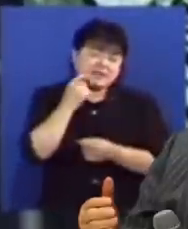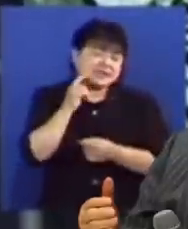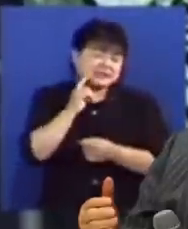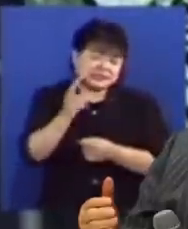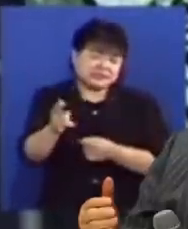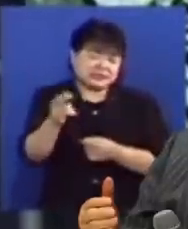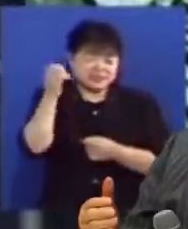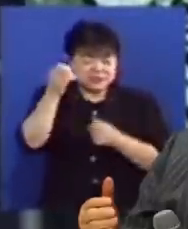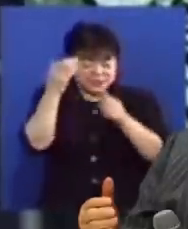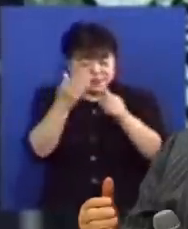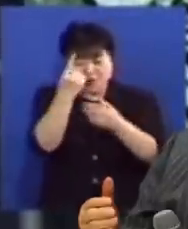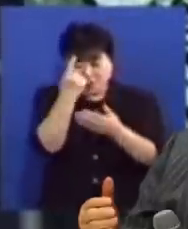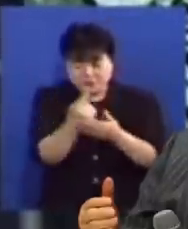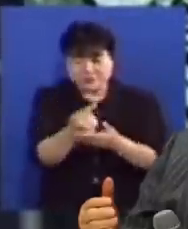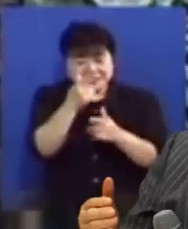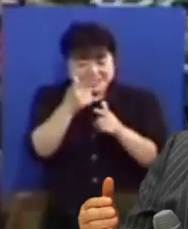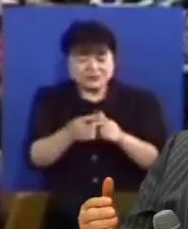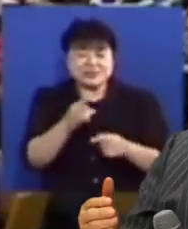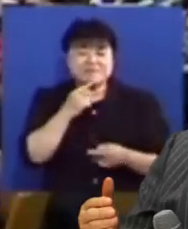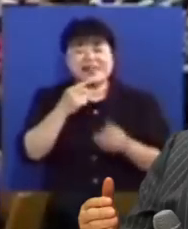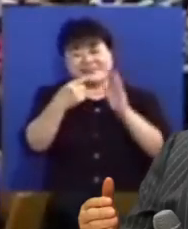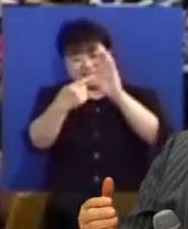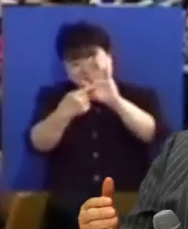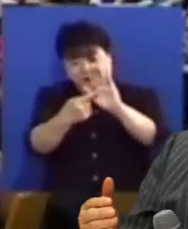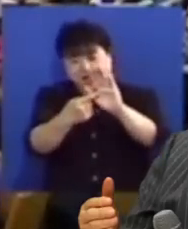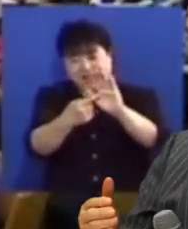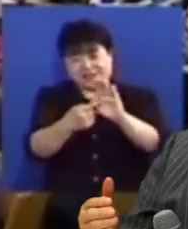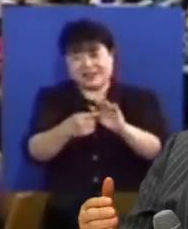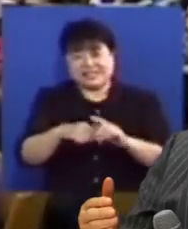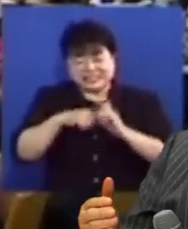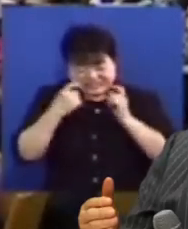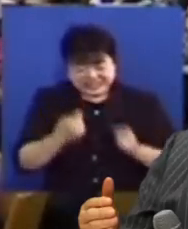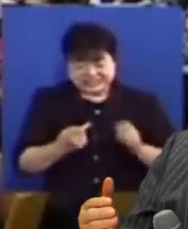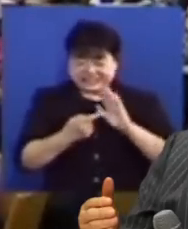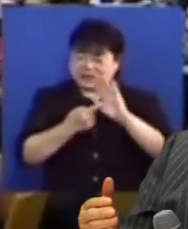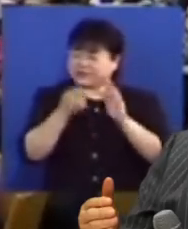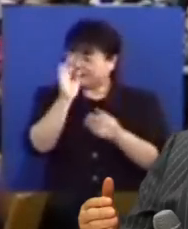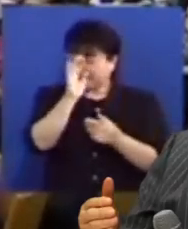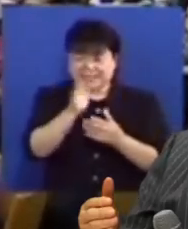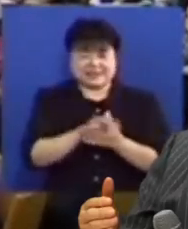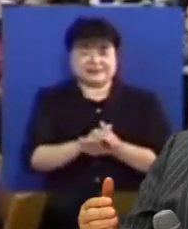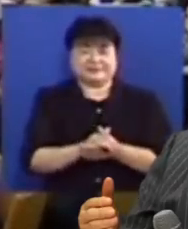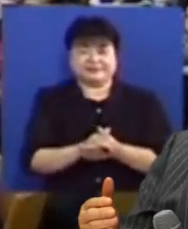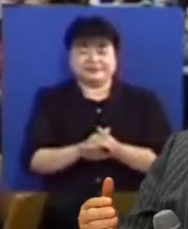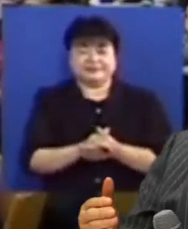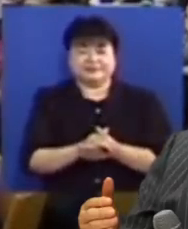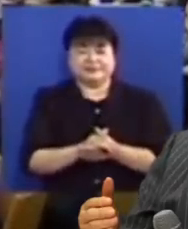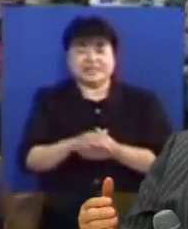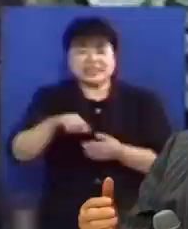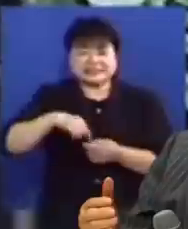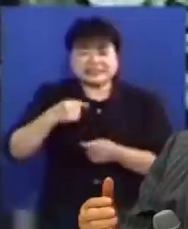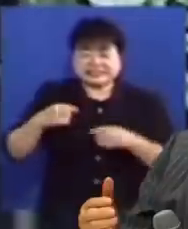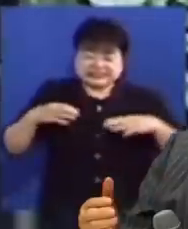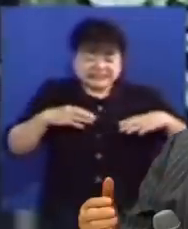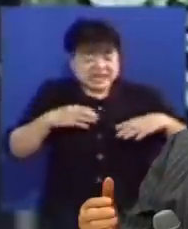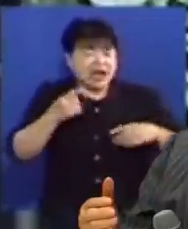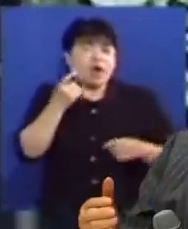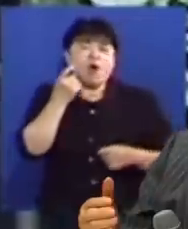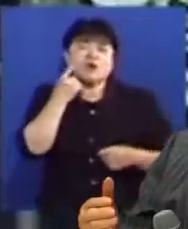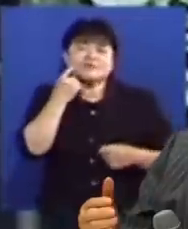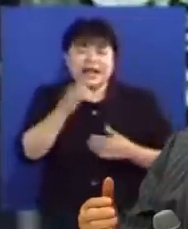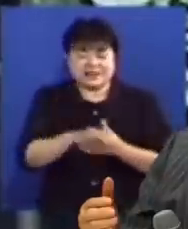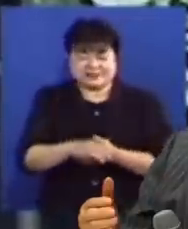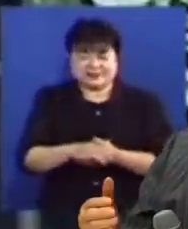성령이 오시면 예수님만 내세우지 다른 분들은 일체 내세우지 않습니다 자기 자랑하는 것은 거짓말인